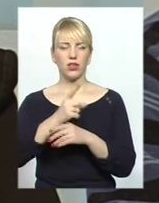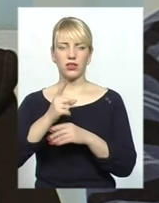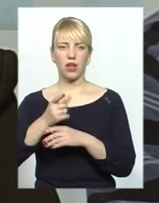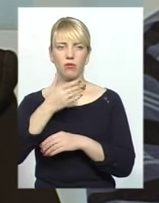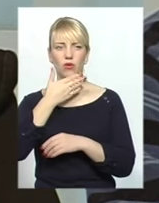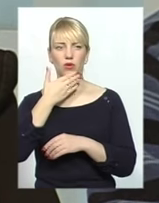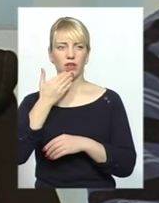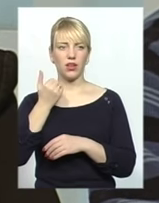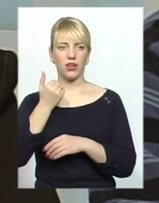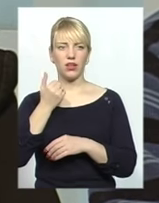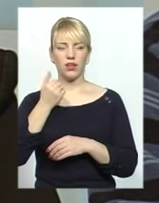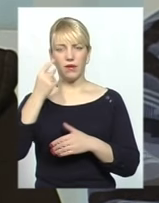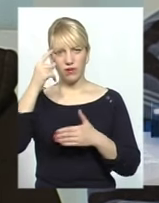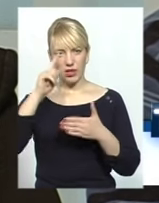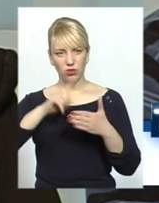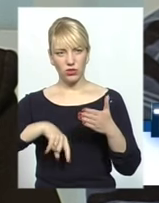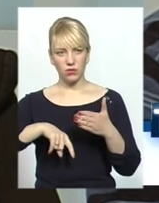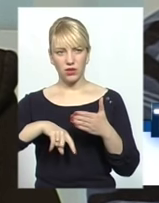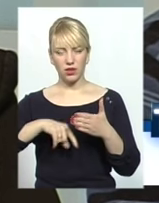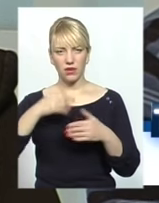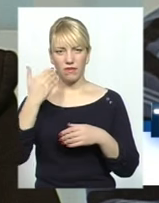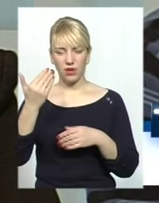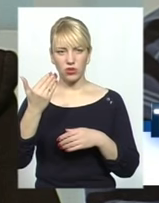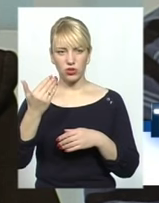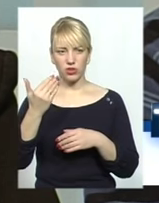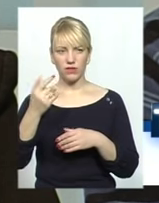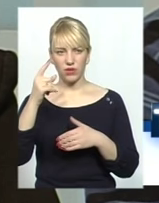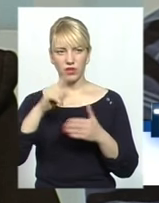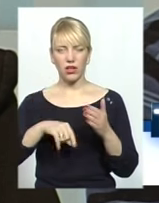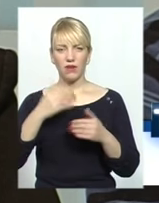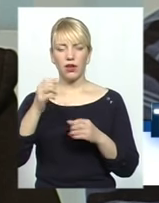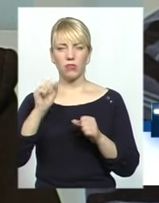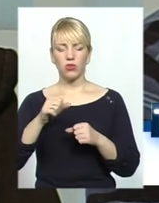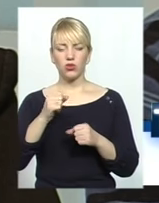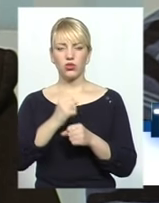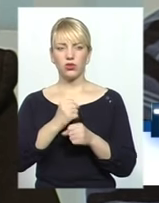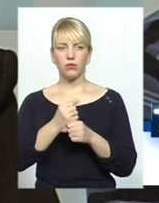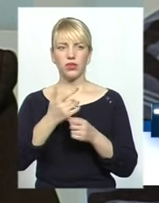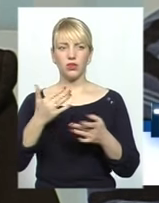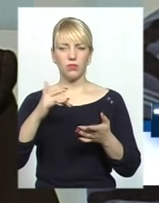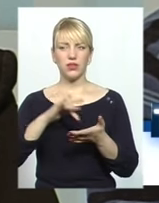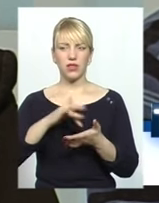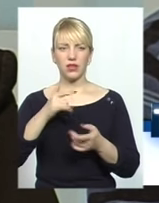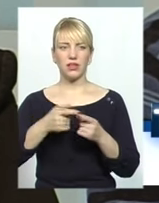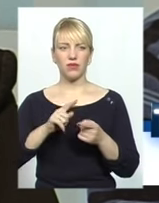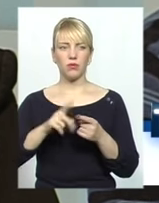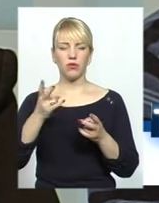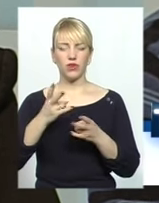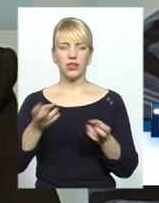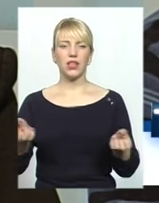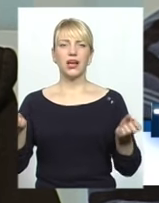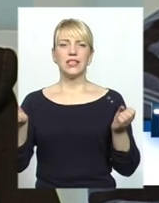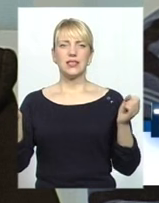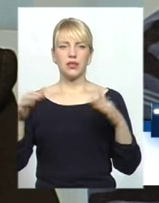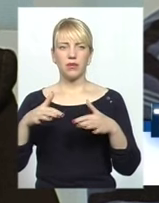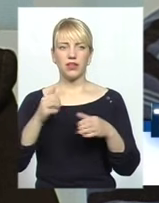віроісповедування вашої віри. Ви можете зробити любий центр, для того ви повинні зібратися і зробити так, як